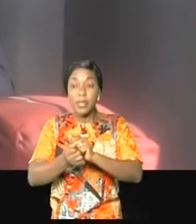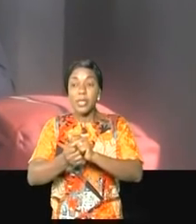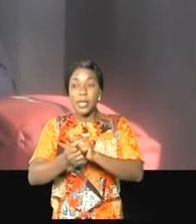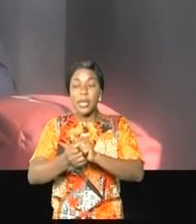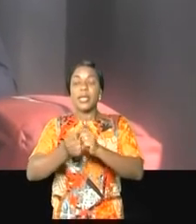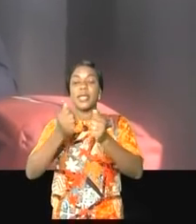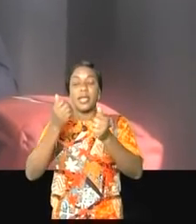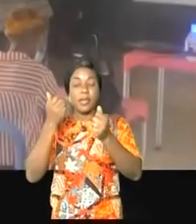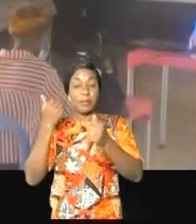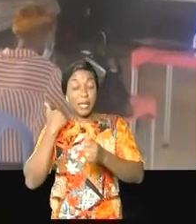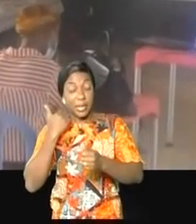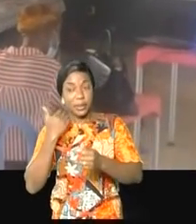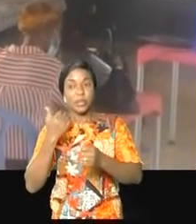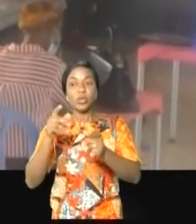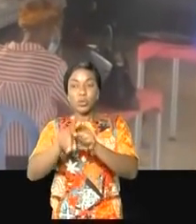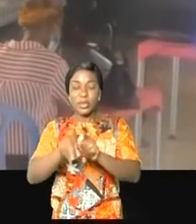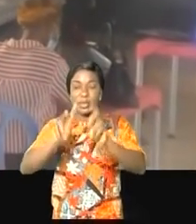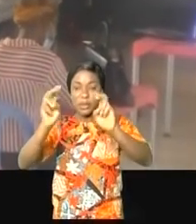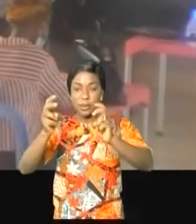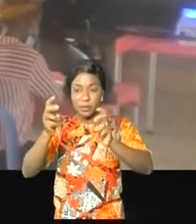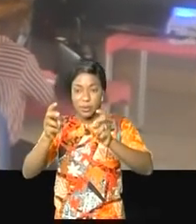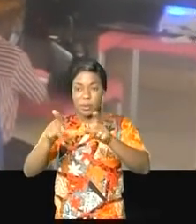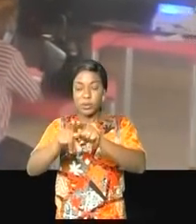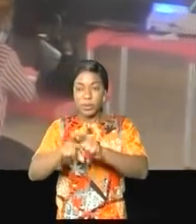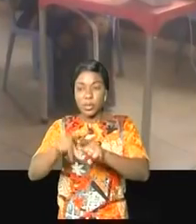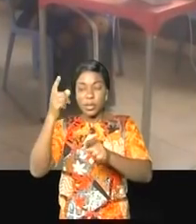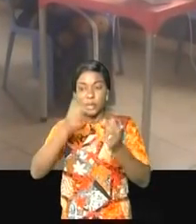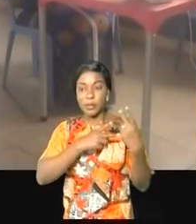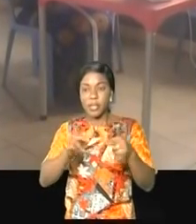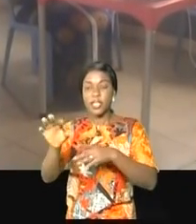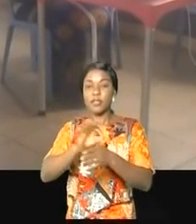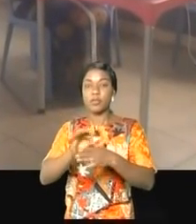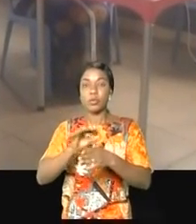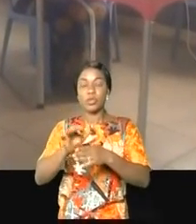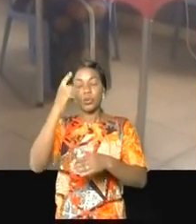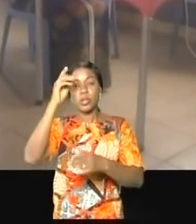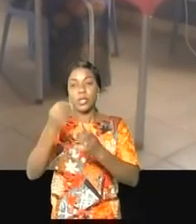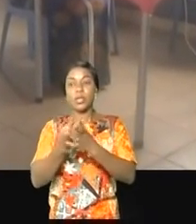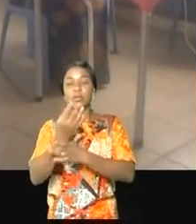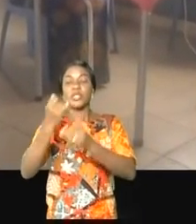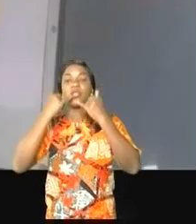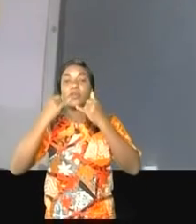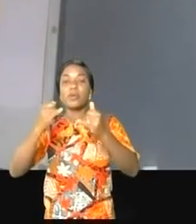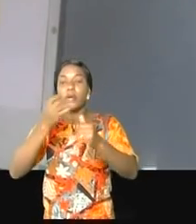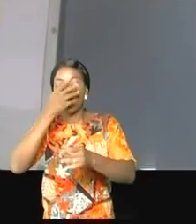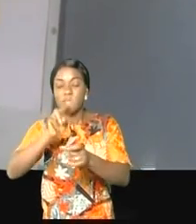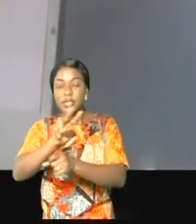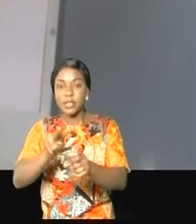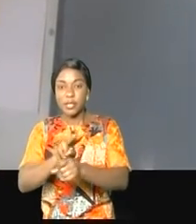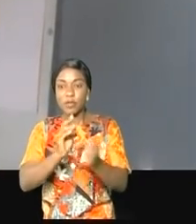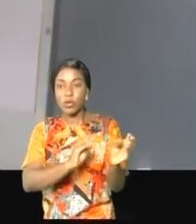là les thématiques abordées par les professionnels des médias au cours de la formation sur la production de l'info Covid-19